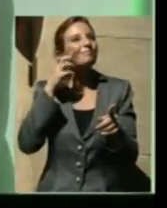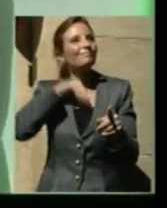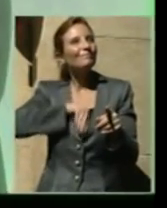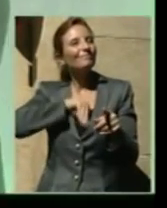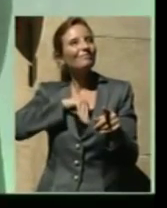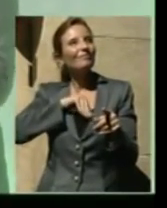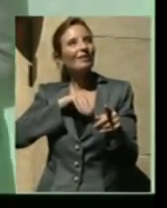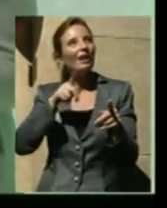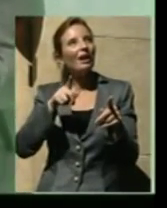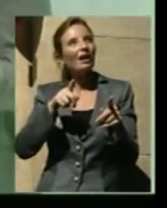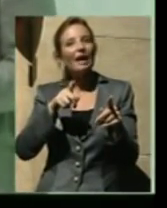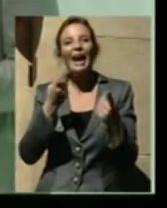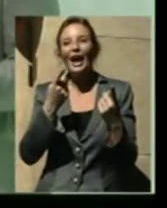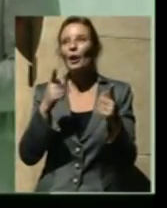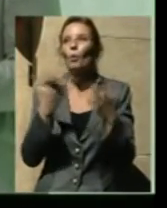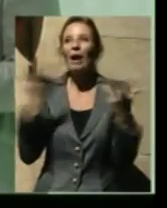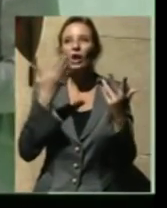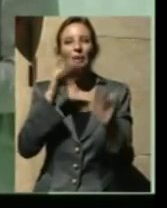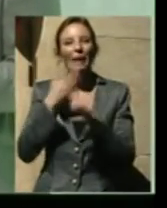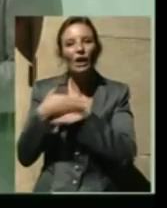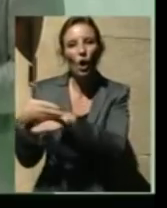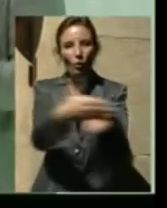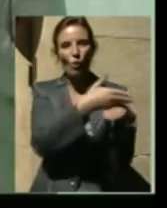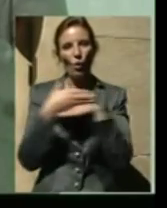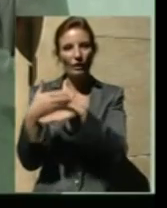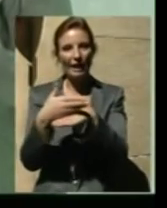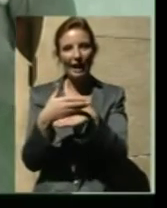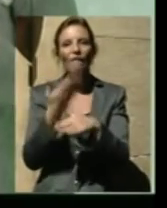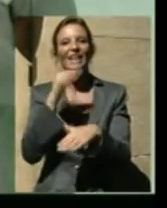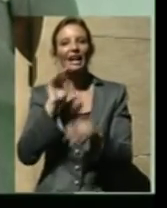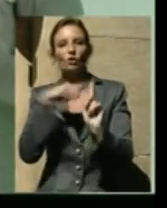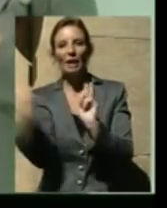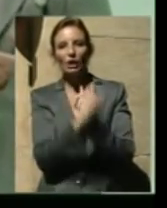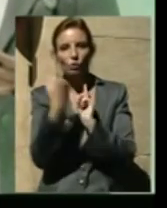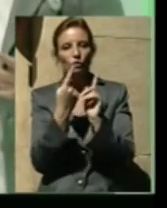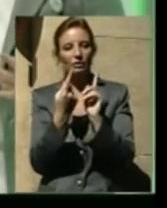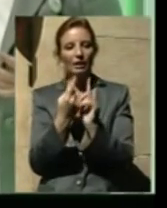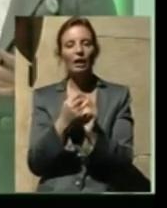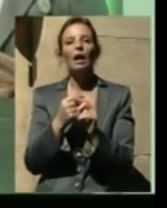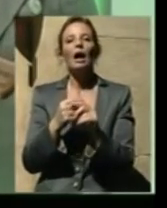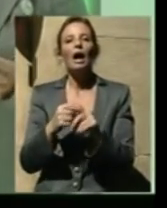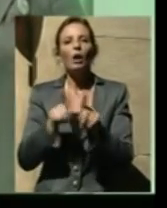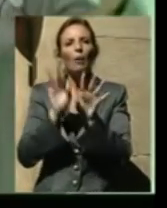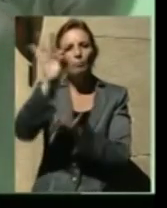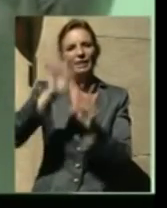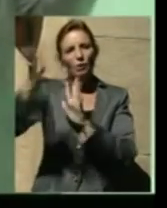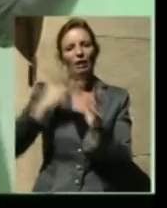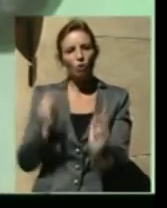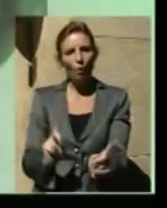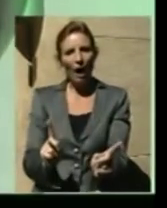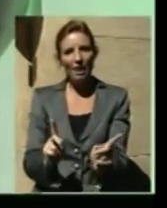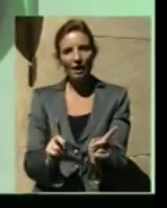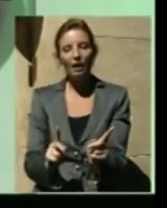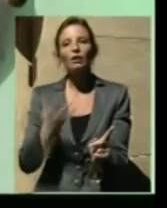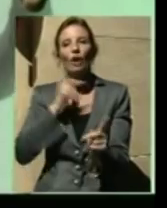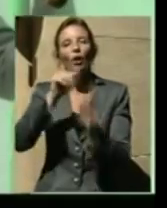bene comune, come qualcosa che è di un'utilità pubblica. E non è semplicemente un progetto di condivisione della conoscenza. È